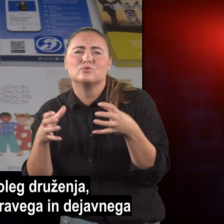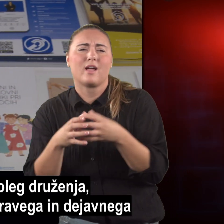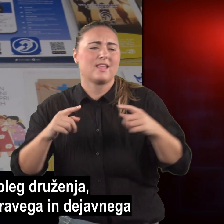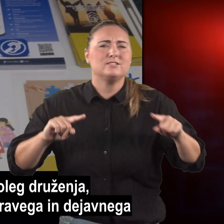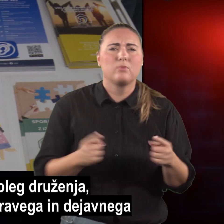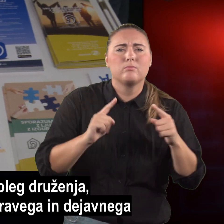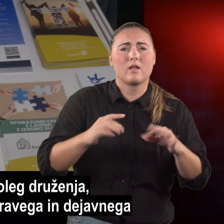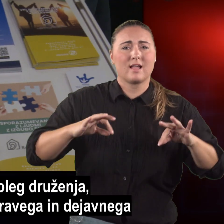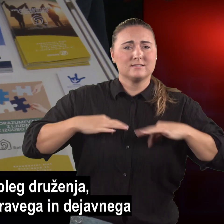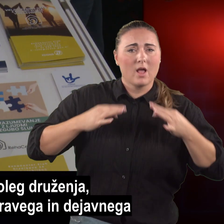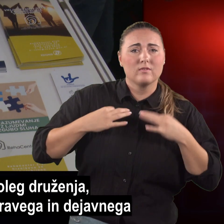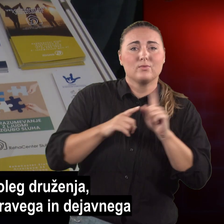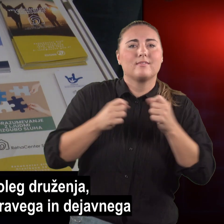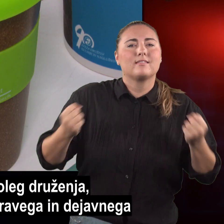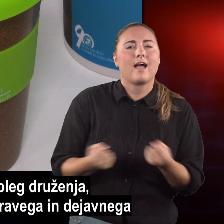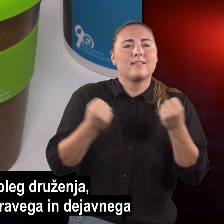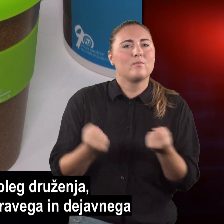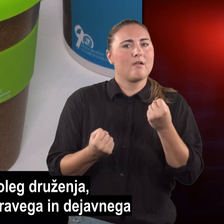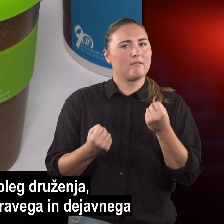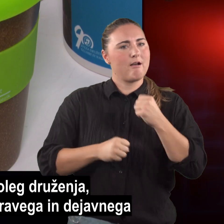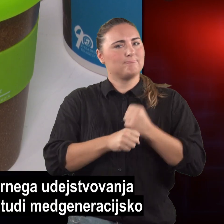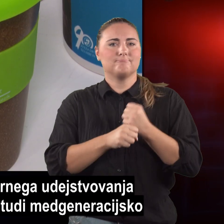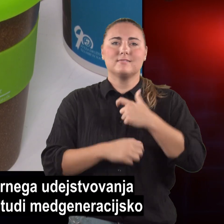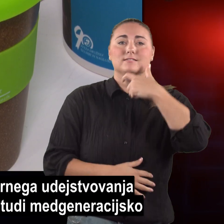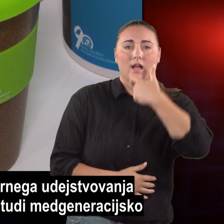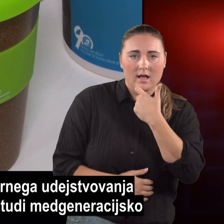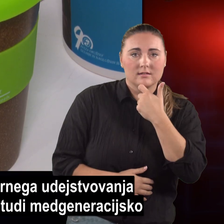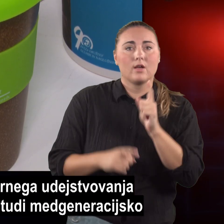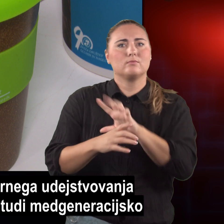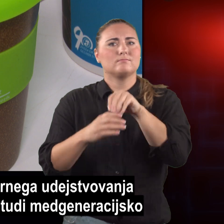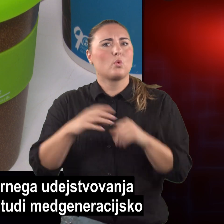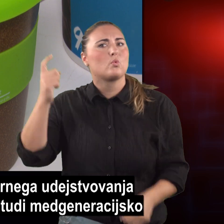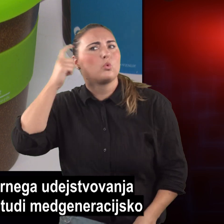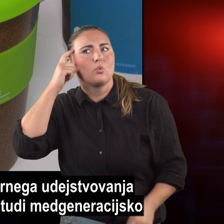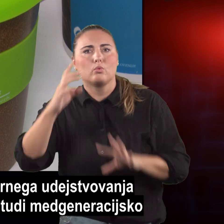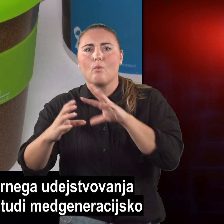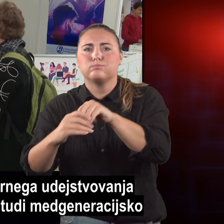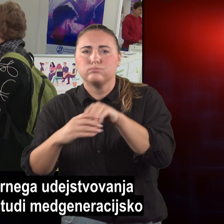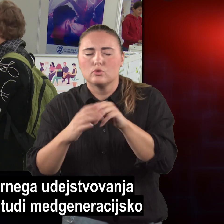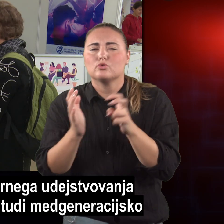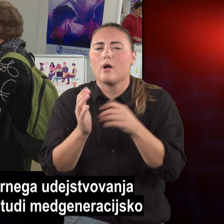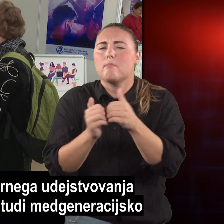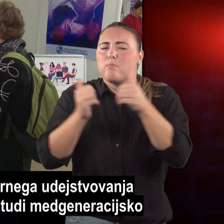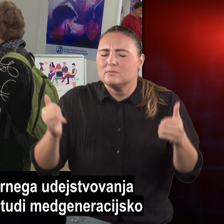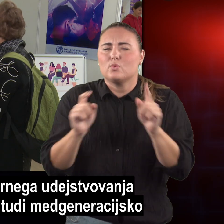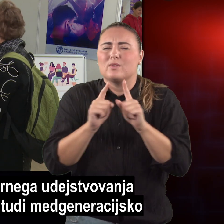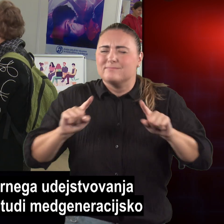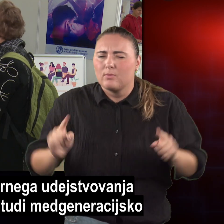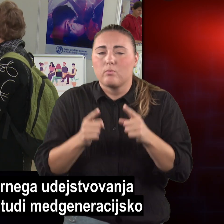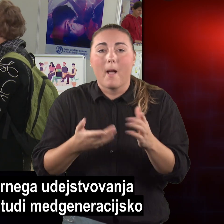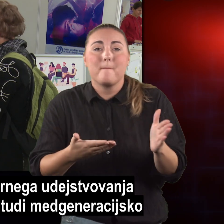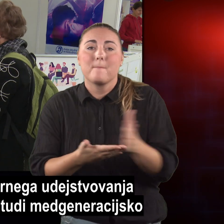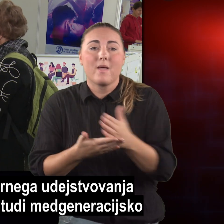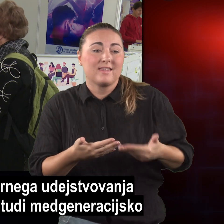druženja v spodbujanja zdravega in dejavnega staranja ter kulturnega vdejstvovanja posebej spodbuja